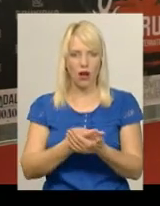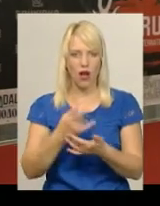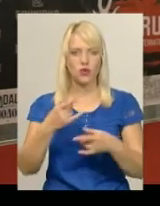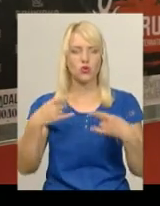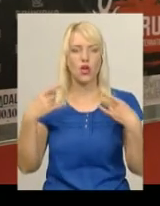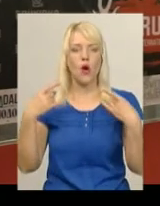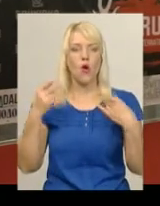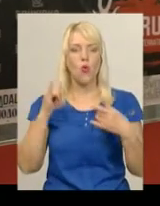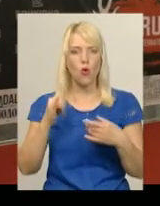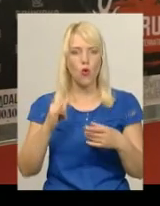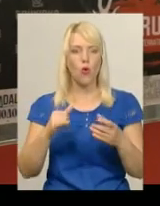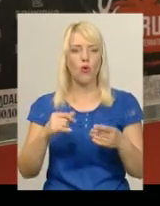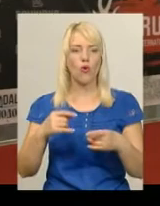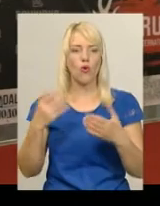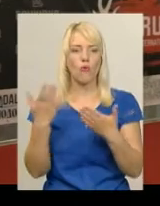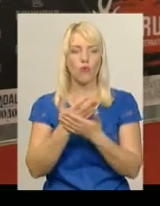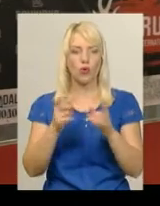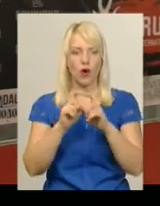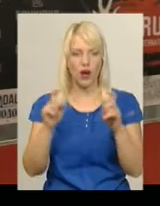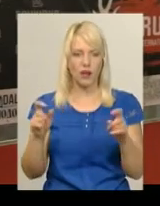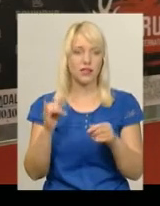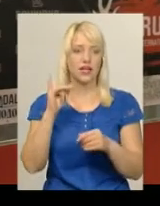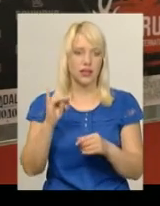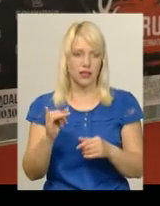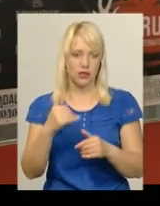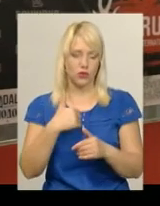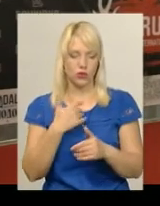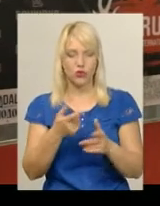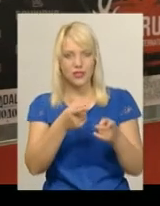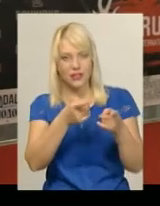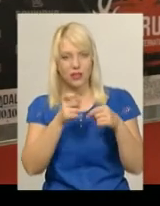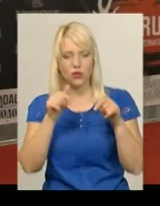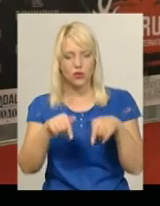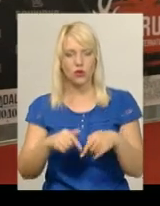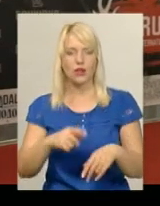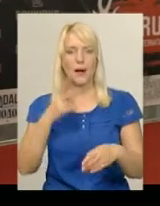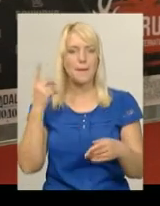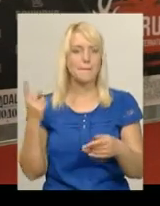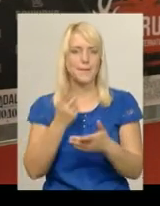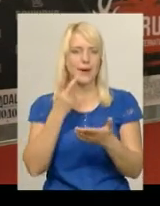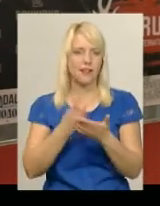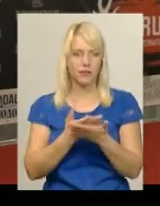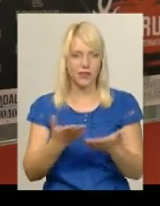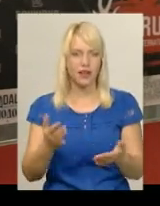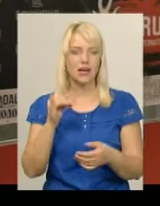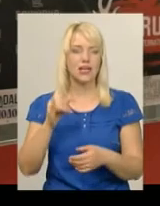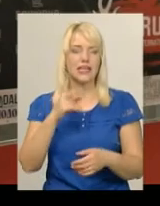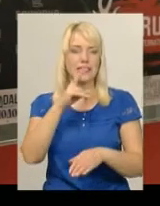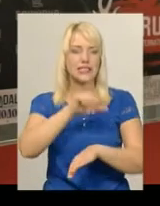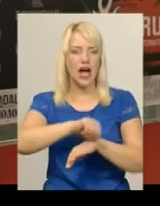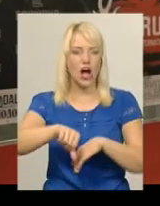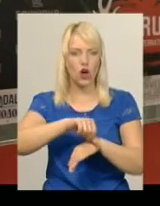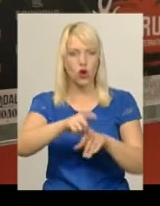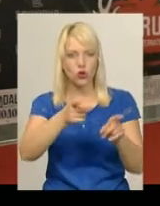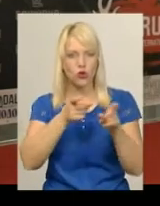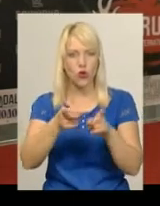І я хочу затягнути сюди хоча б три-чотири ексклюзивних прем'єри фільмів на фестиваль і за кордону також. Багато є